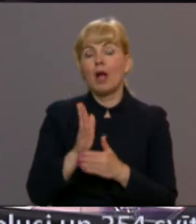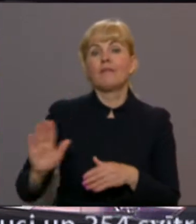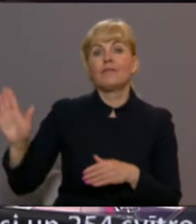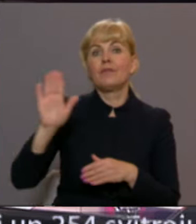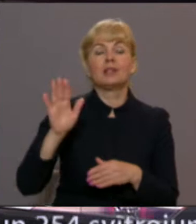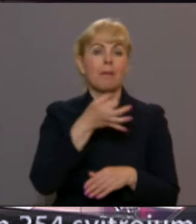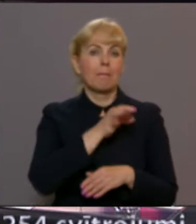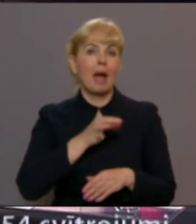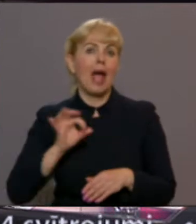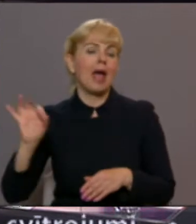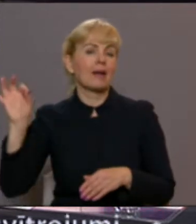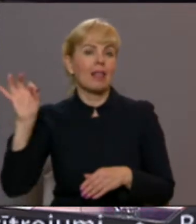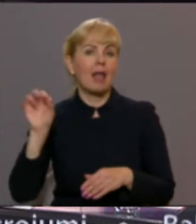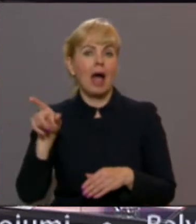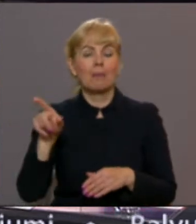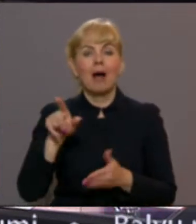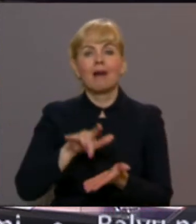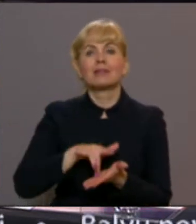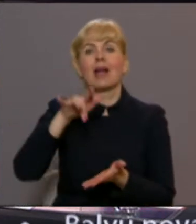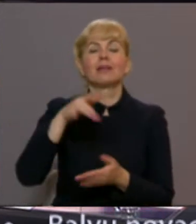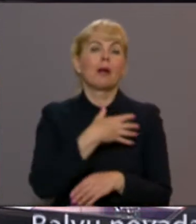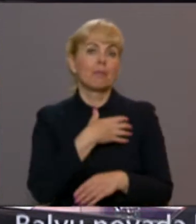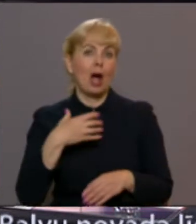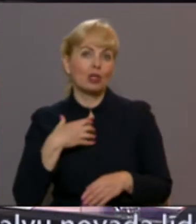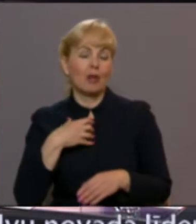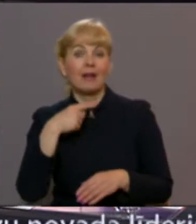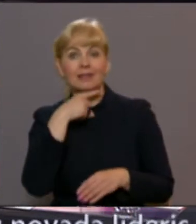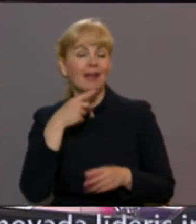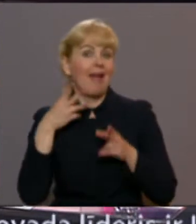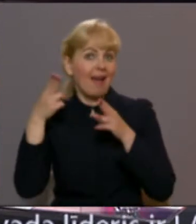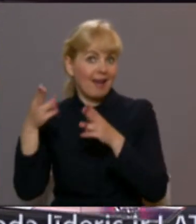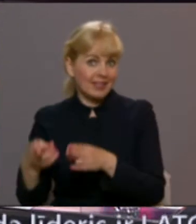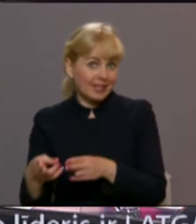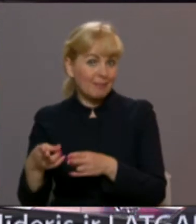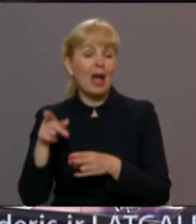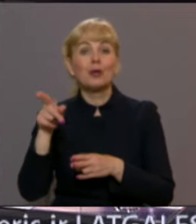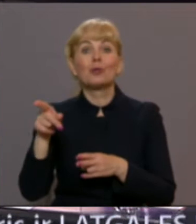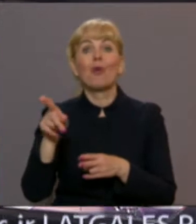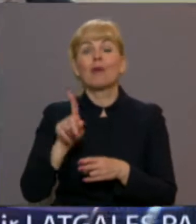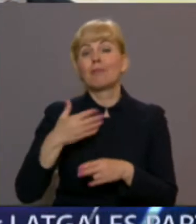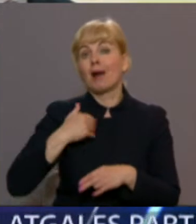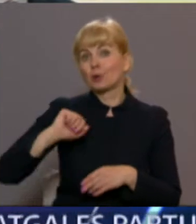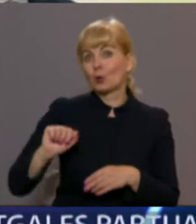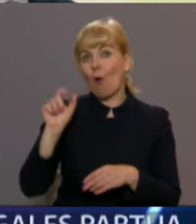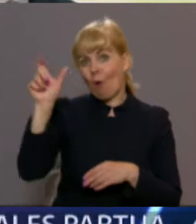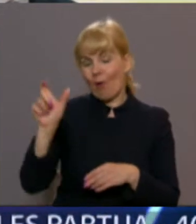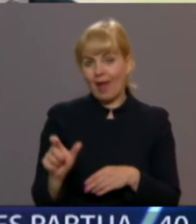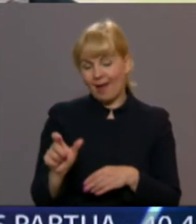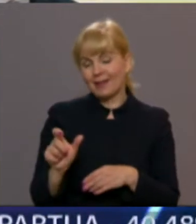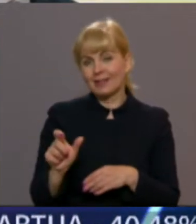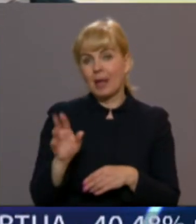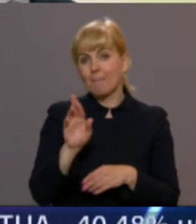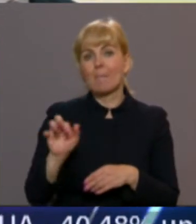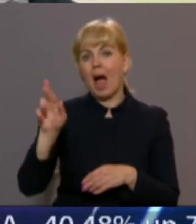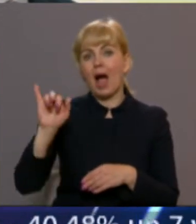pērlēm vai centrālajām pašvaldībām – uz Cēsīm. Cēsu puse atrodas mūsu kolēģis Māris Klūga šajā rītā.